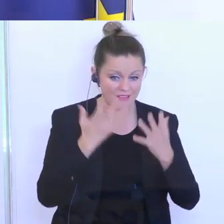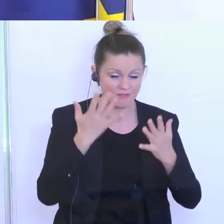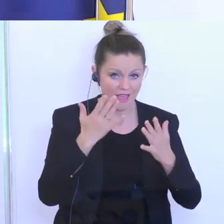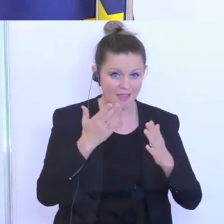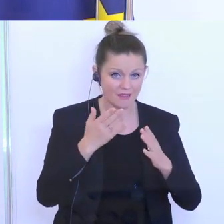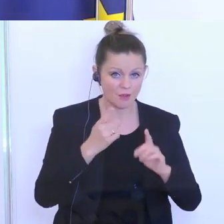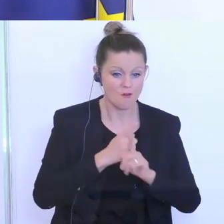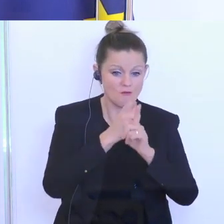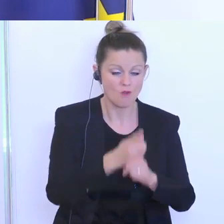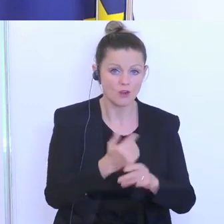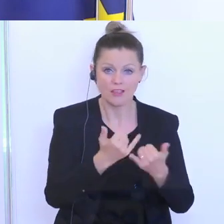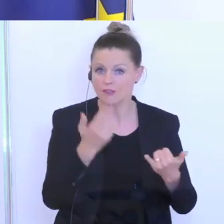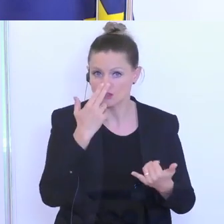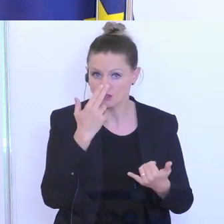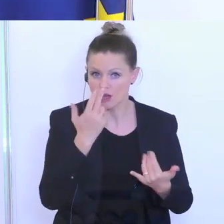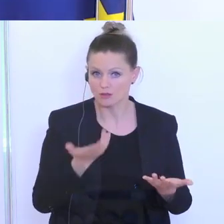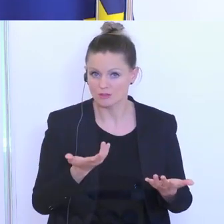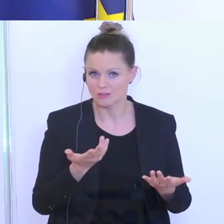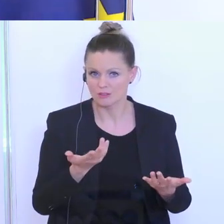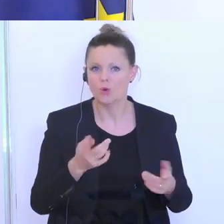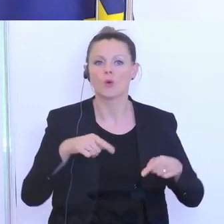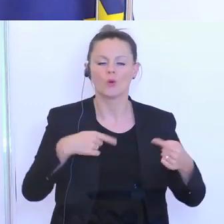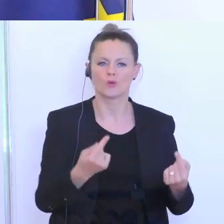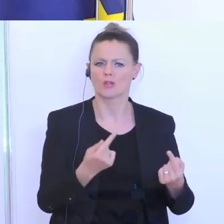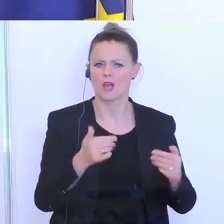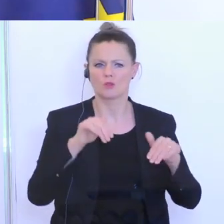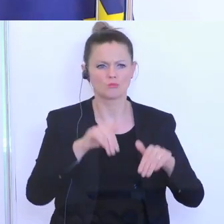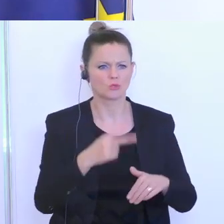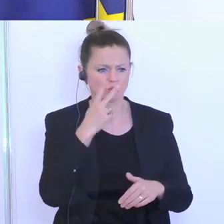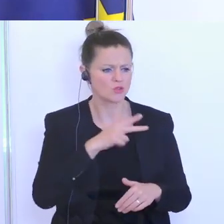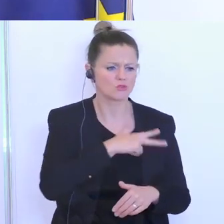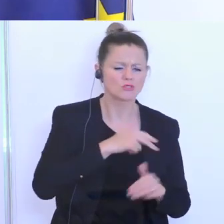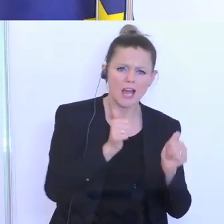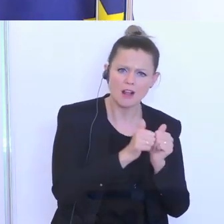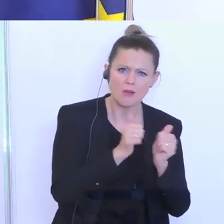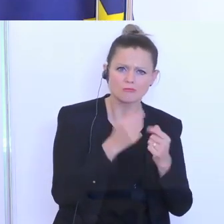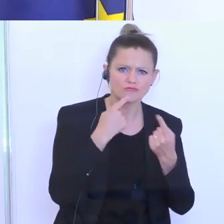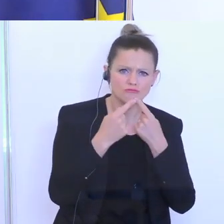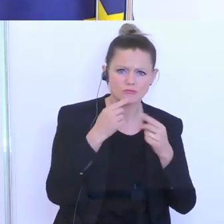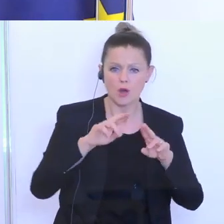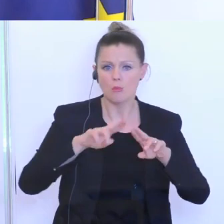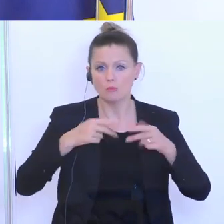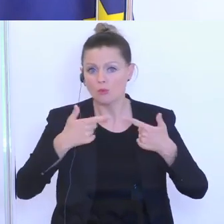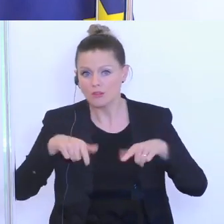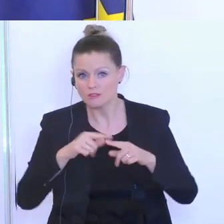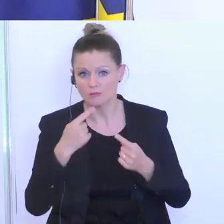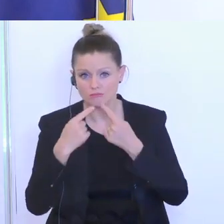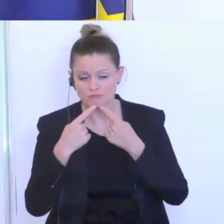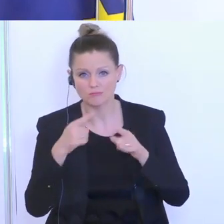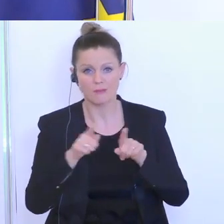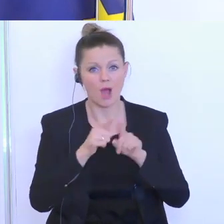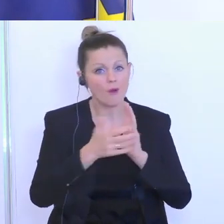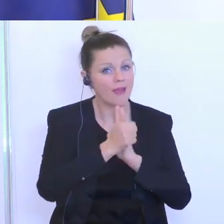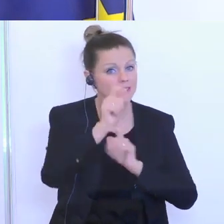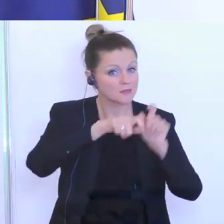können wir damit erzielen und dementsprechend reden wir einerseits mit den Sozialpartnern, aber auch mit den Bundesländern und zugleich auch mit den Expertinnen